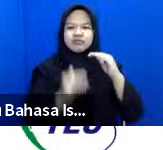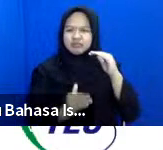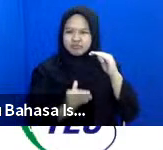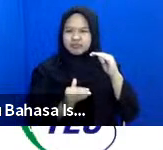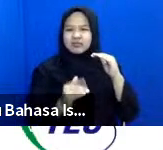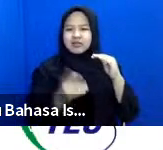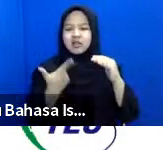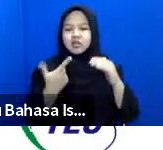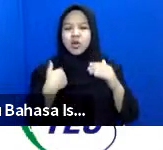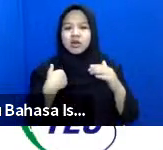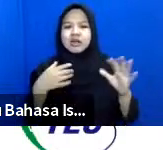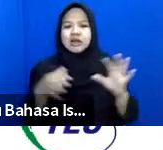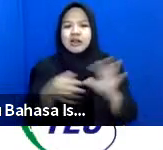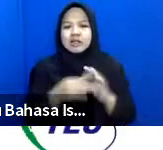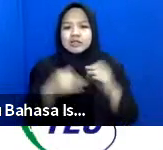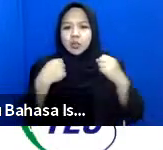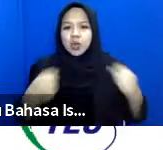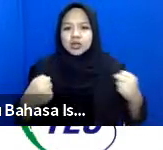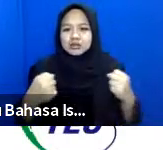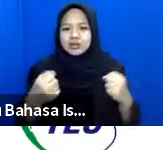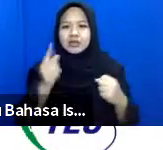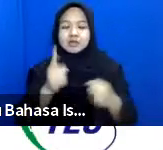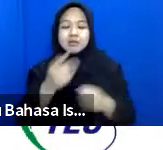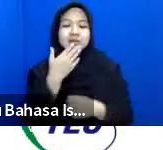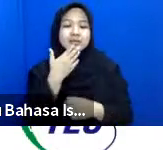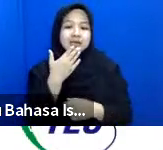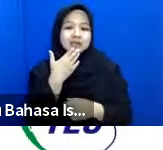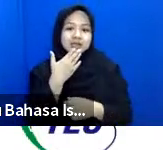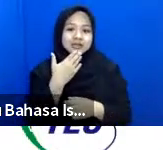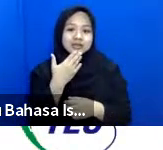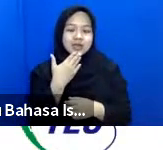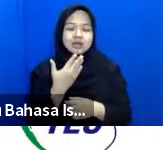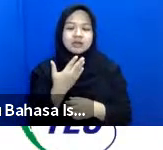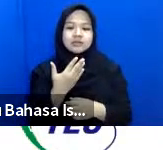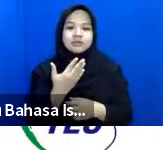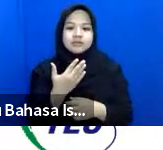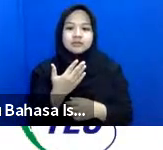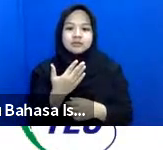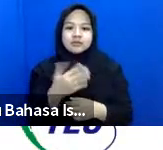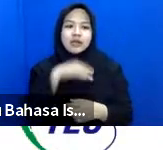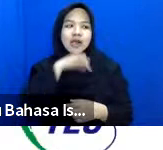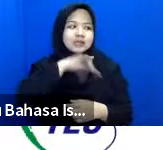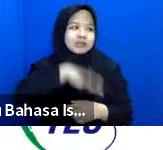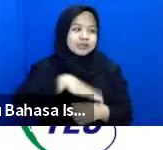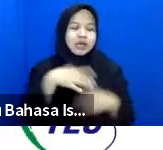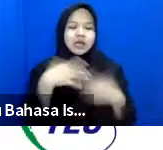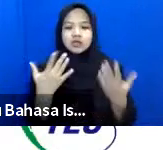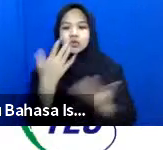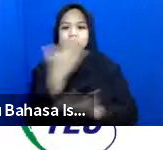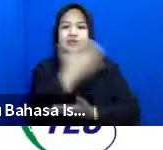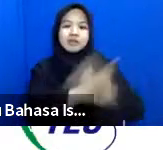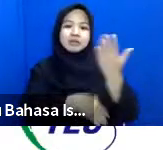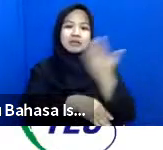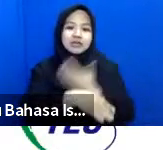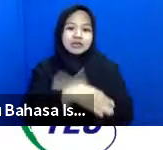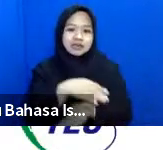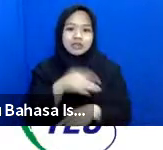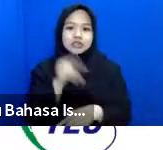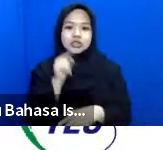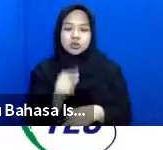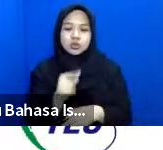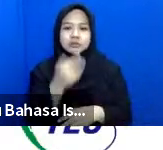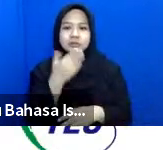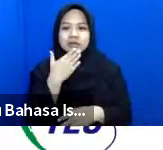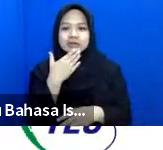relasi kekuasaan karena biasanya lansia dan disabilitas itu